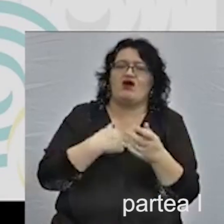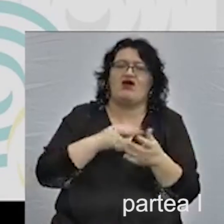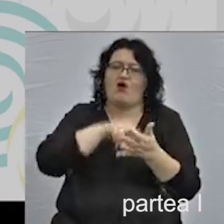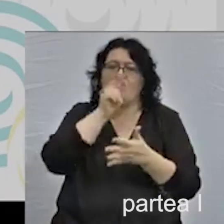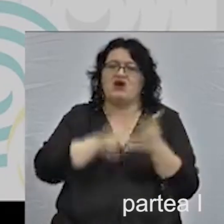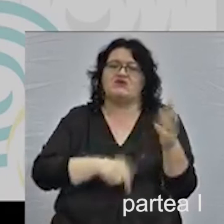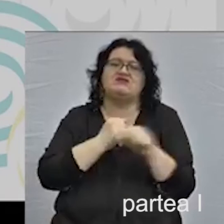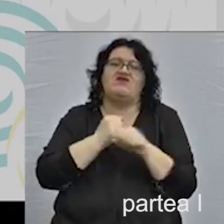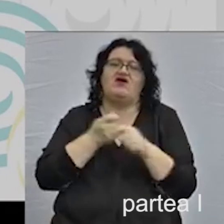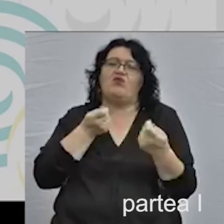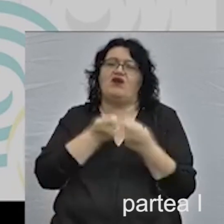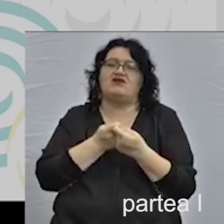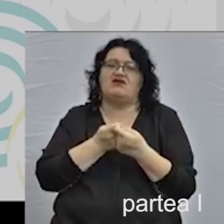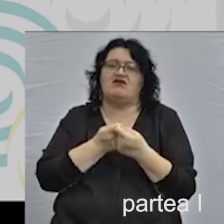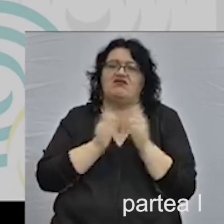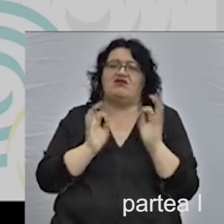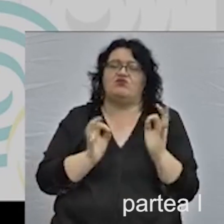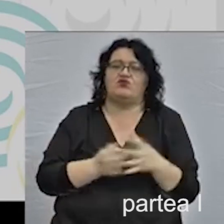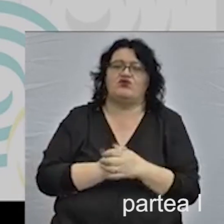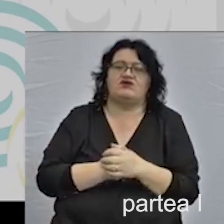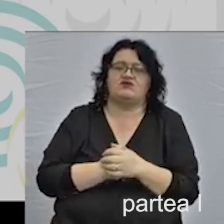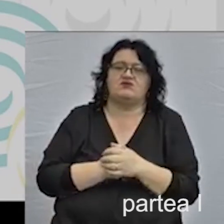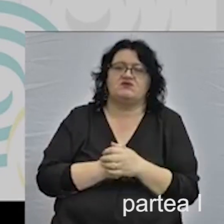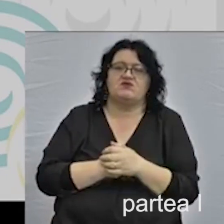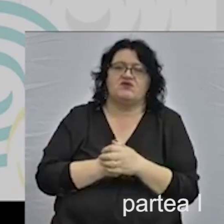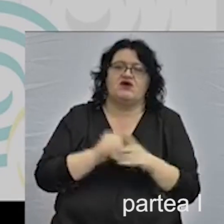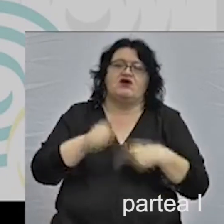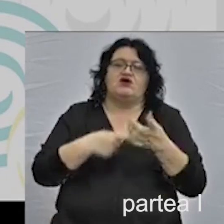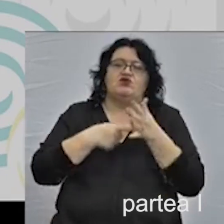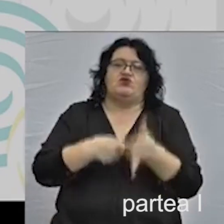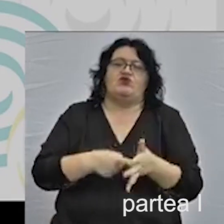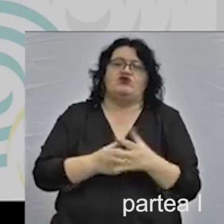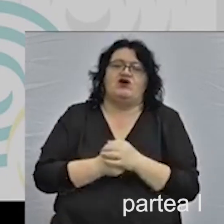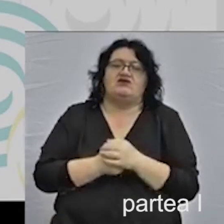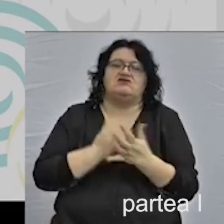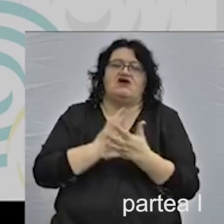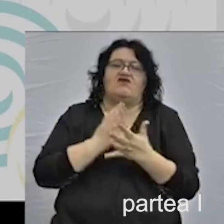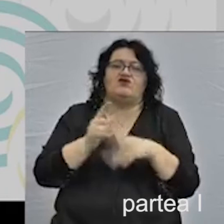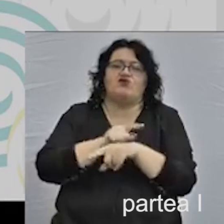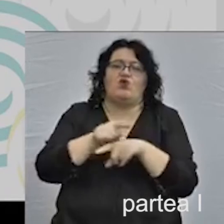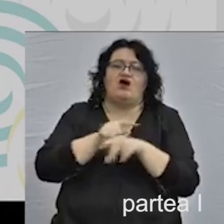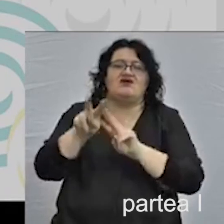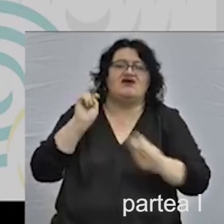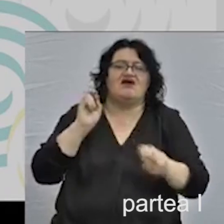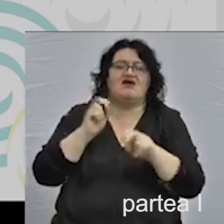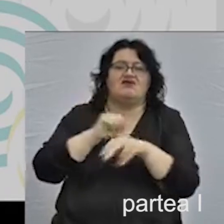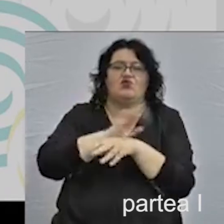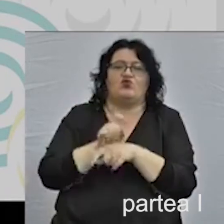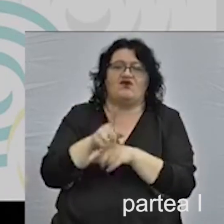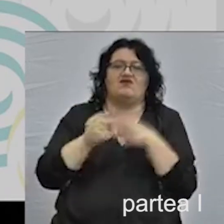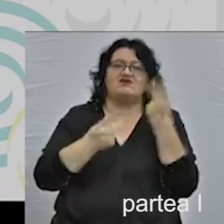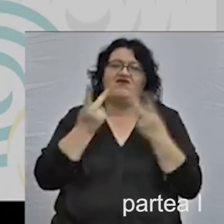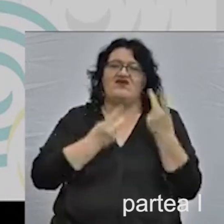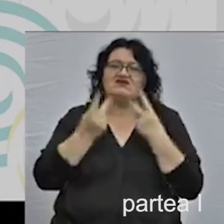crearea unui parteneriat armonios. Dincolo de aceasta, am avut ocazia, înainte de pandemie, să